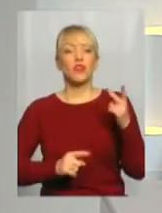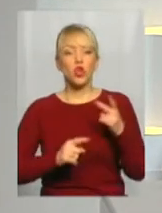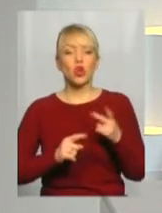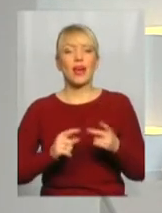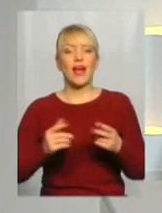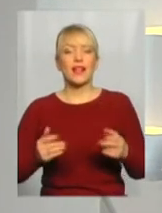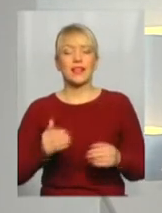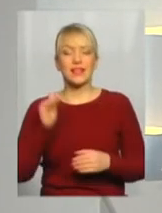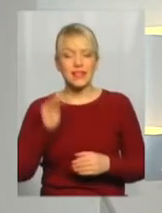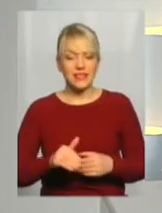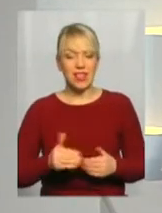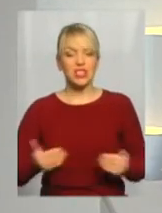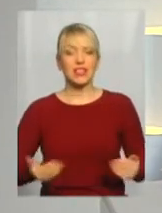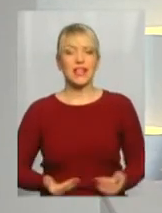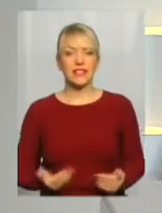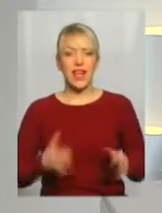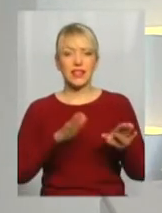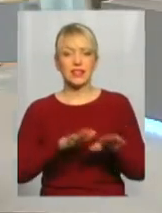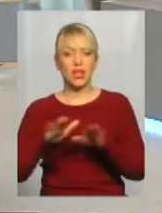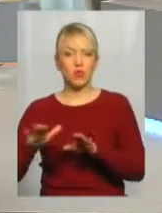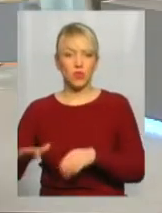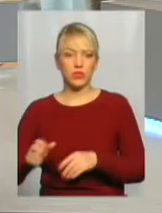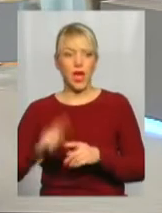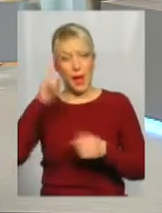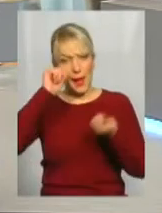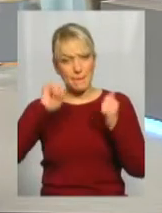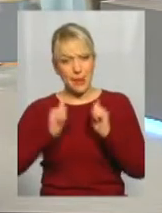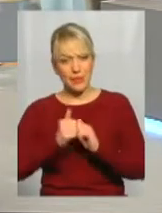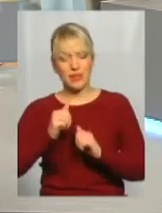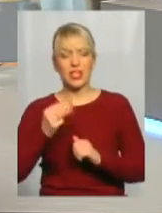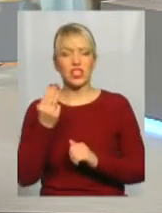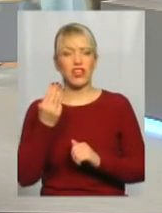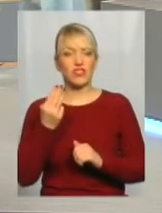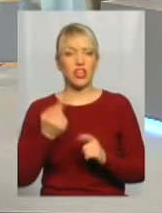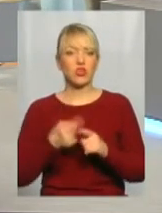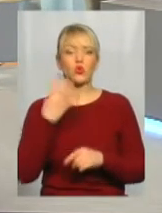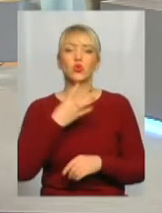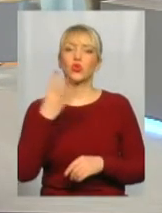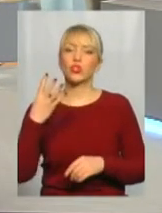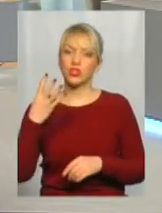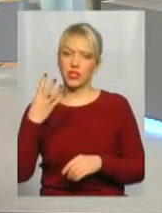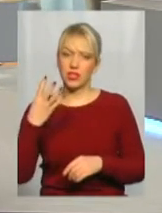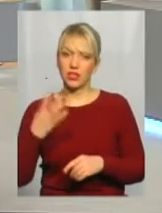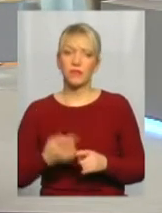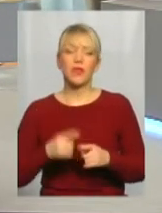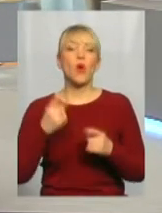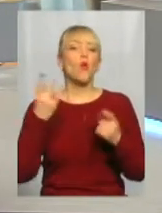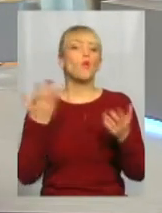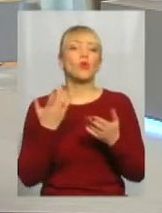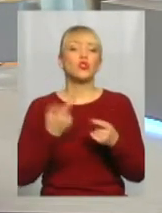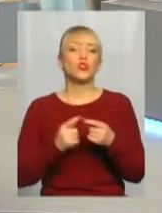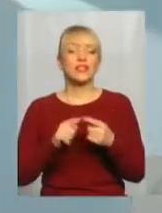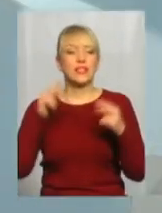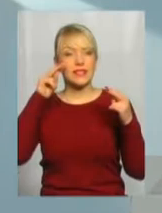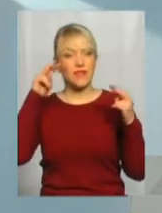'ятників Шевченку, як повідомили нам Україзнамчому музею, всього 44. Це серед них і меморіальні дошки. От про що це свідчить, як